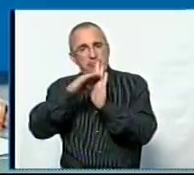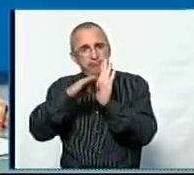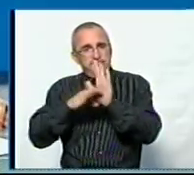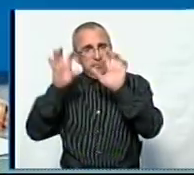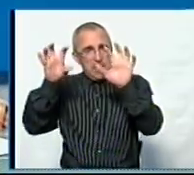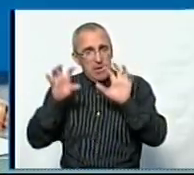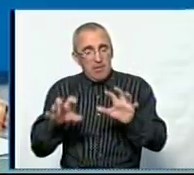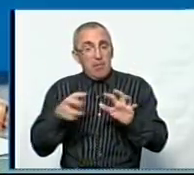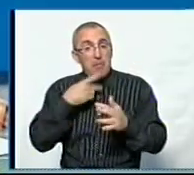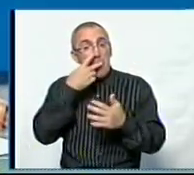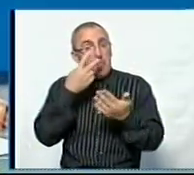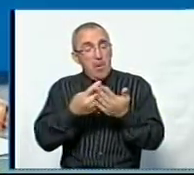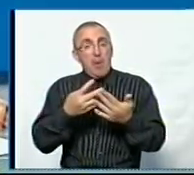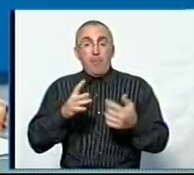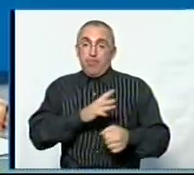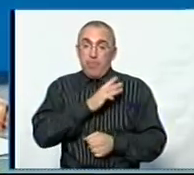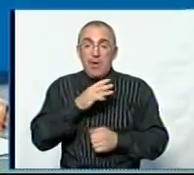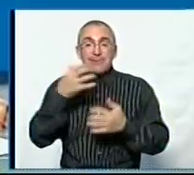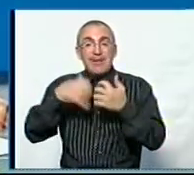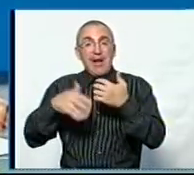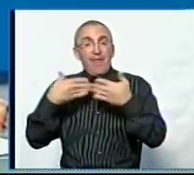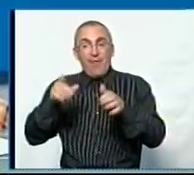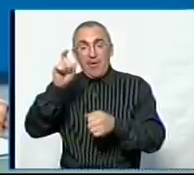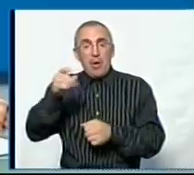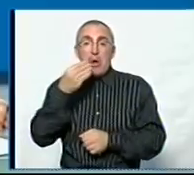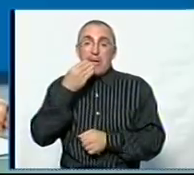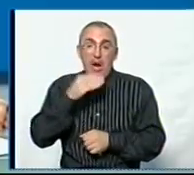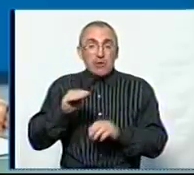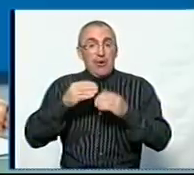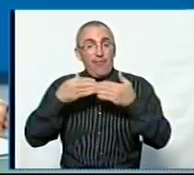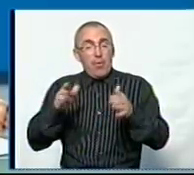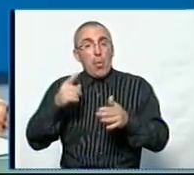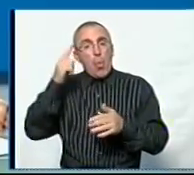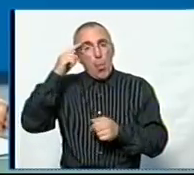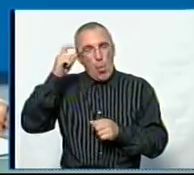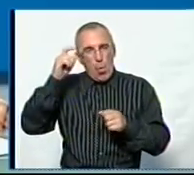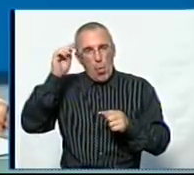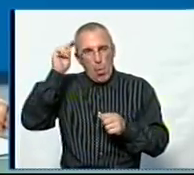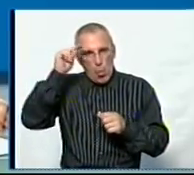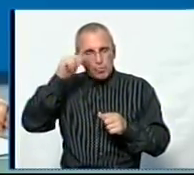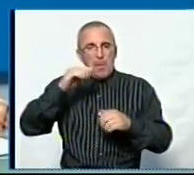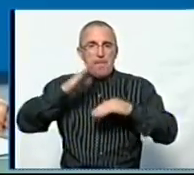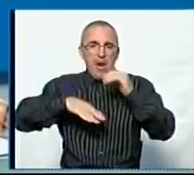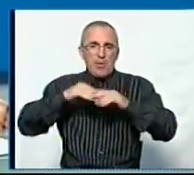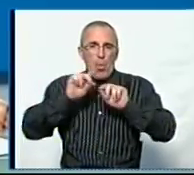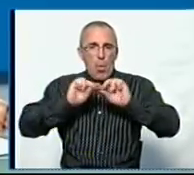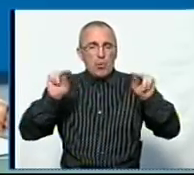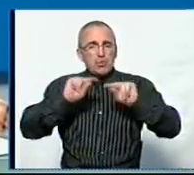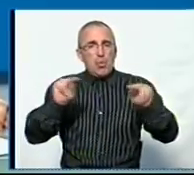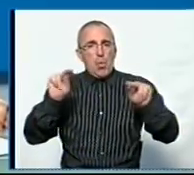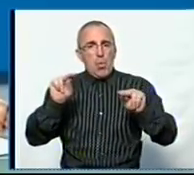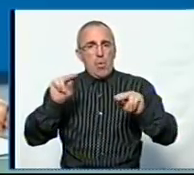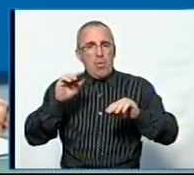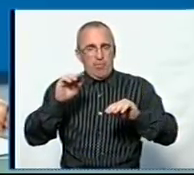тоді ми матимемо бажання серед випускників, кращих випускників, освоювати педагогічну професію. Тому що не